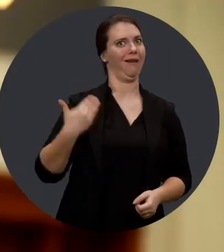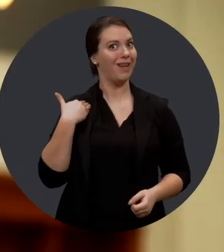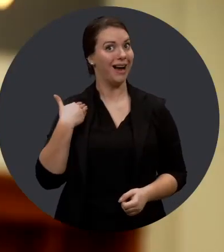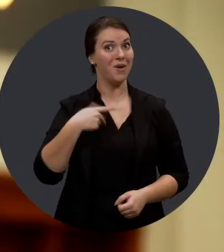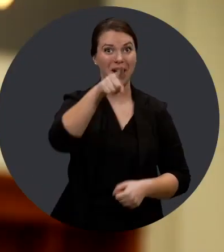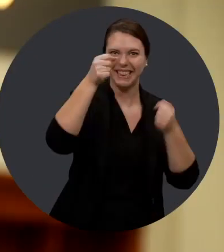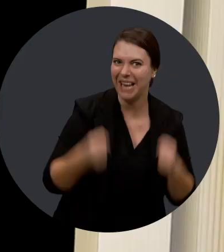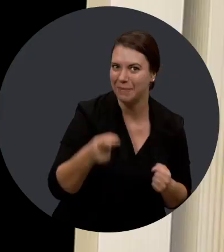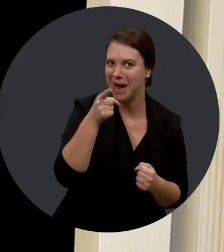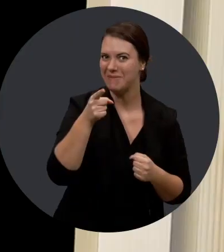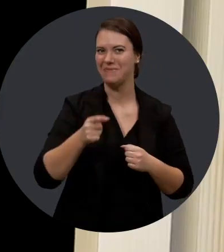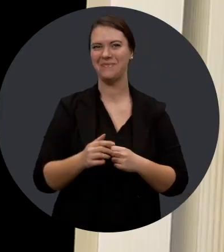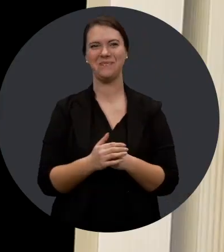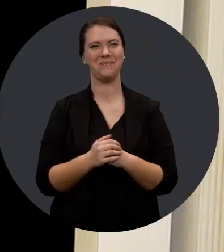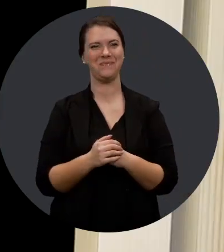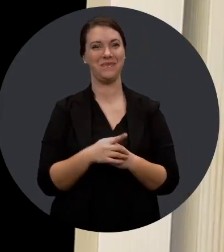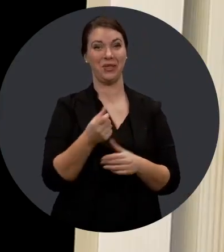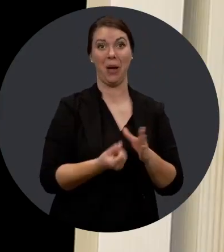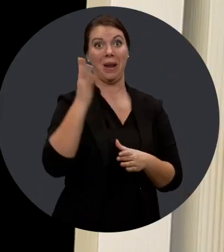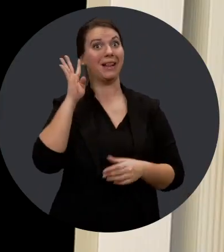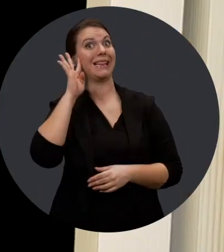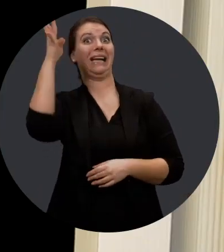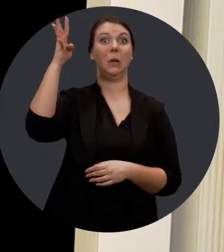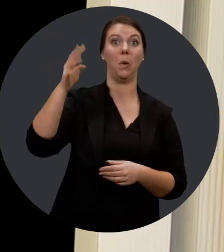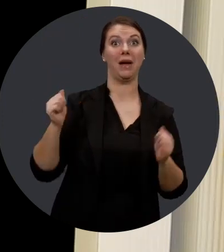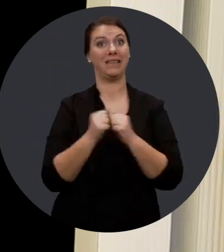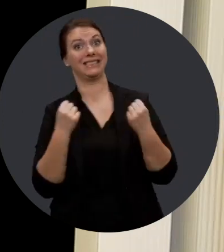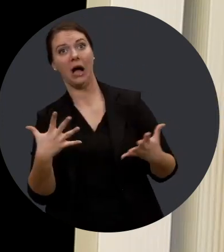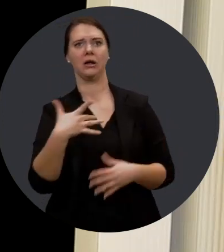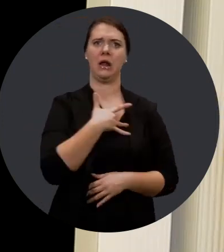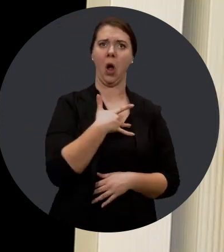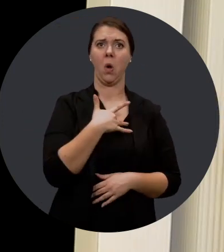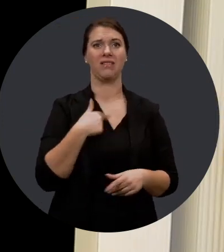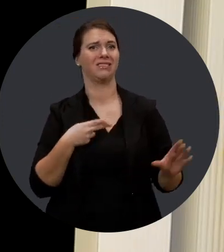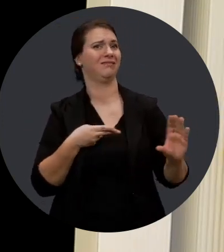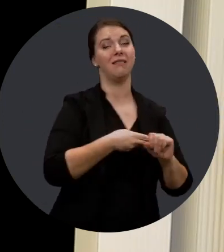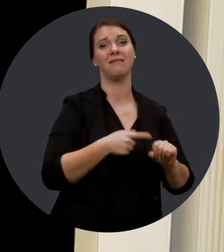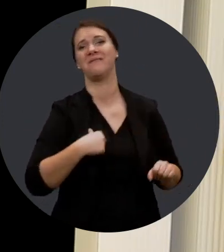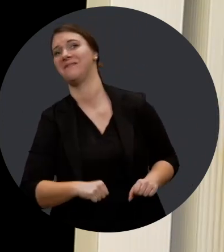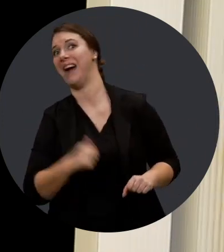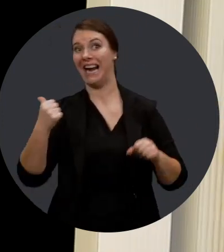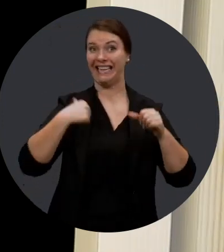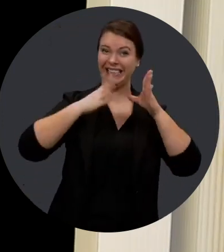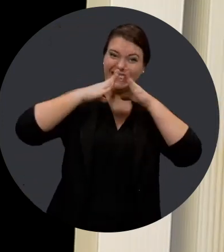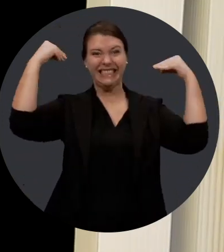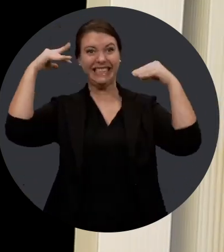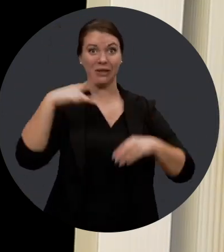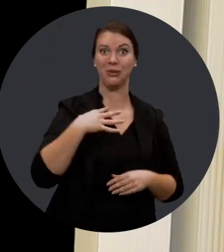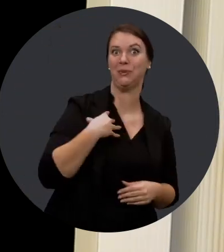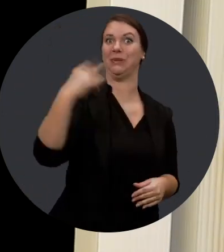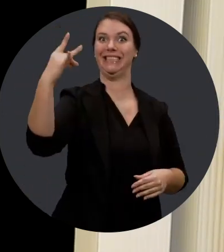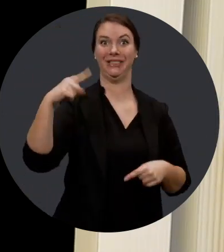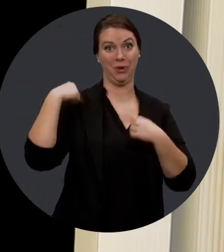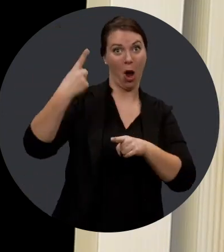disait « Je m'affirme plus aujourd'hui qu'elle va ». « J'ai capable ! » Pour la nouvelle création pour Avec Podcast, je vais toujours me rappeler que j'avais souri en face